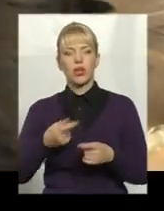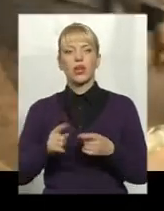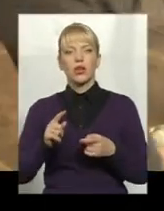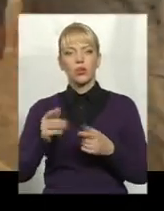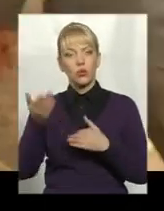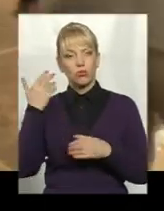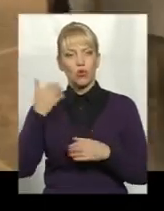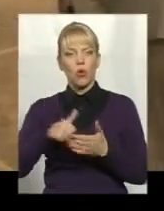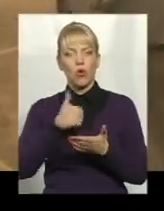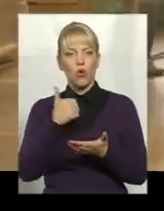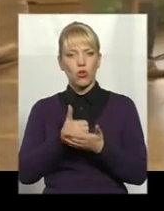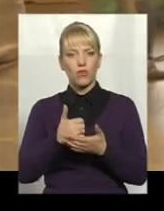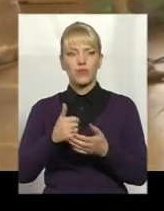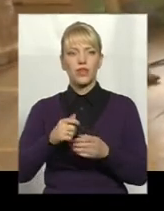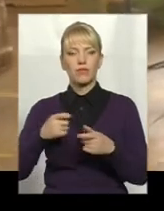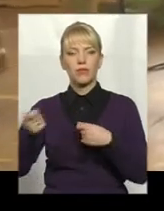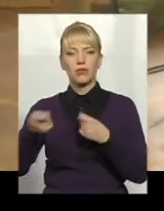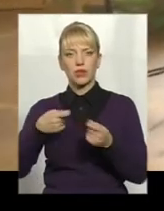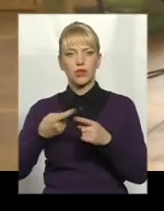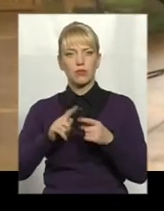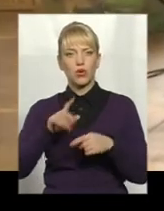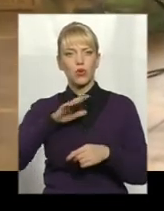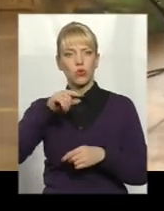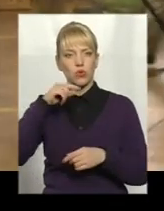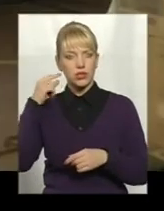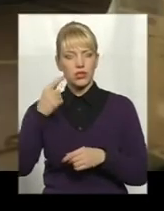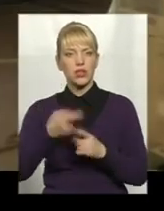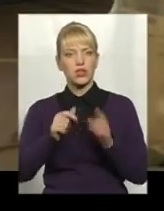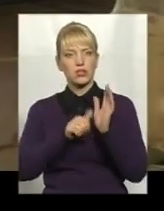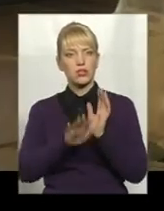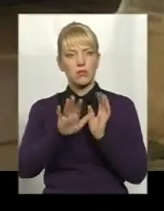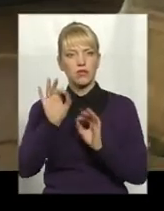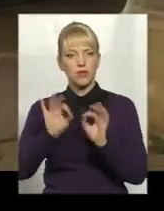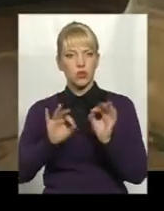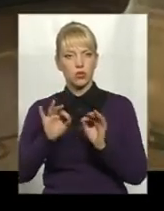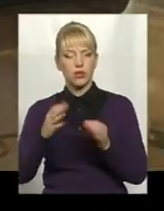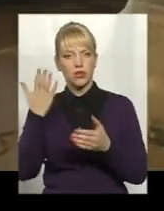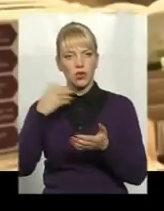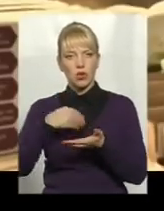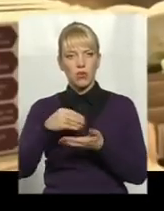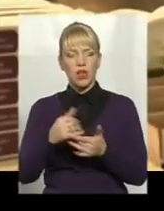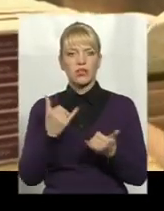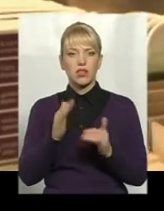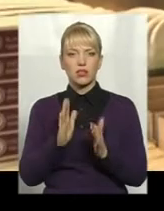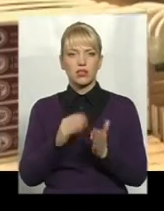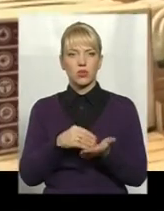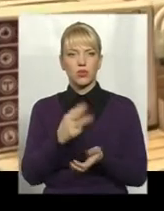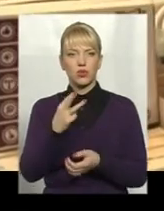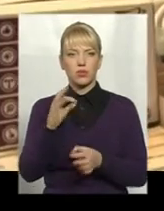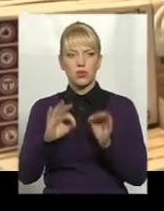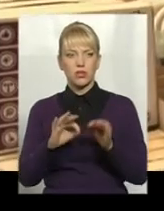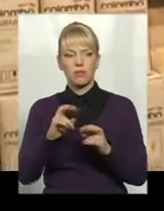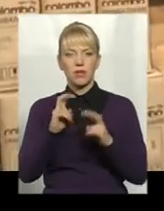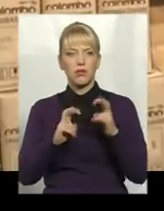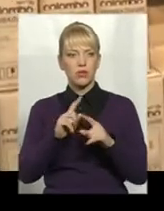Росія. Вона брала 65% продукції. На сьогодні купує всього зо 3%. Підприємство досить швидко